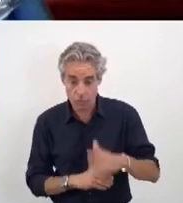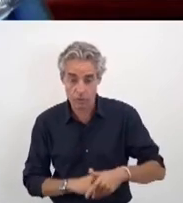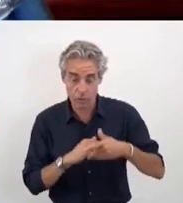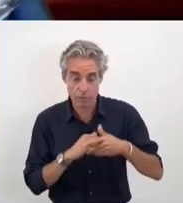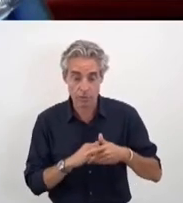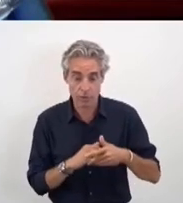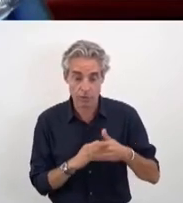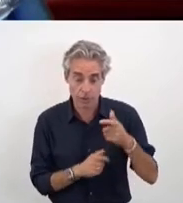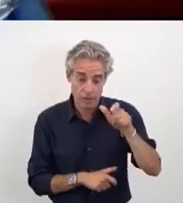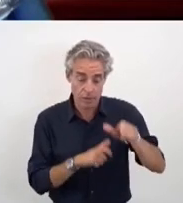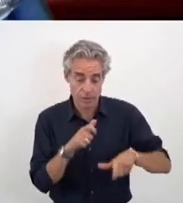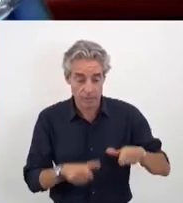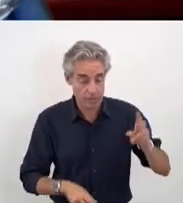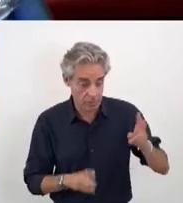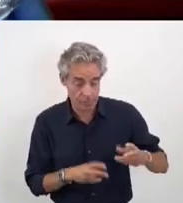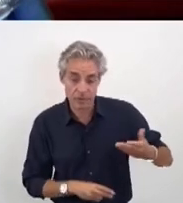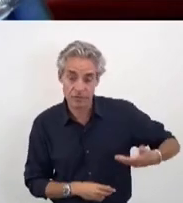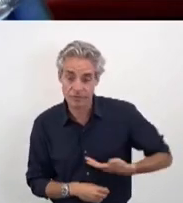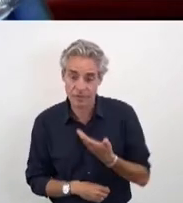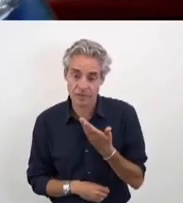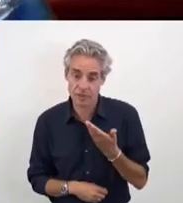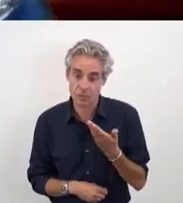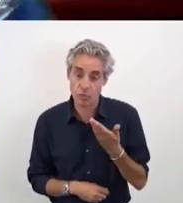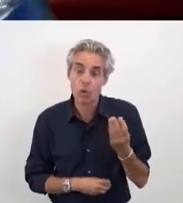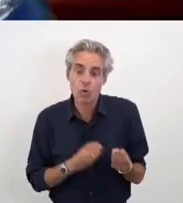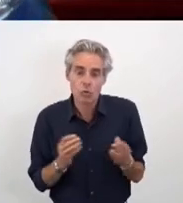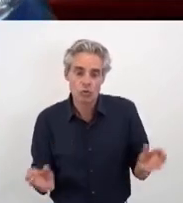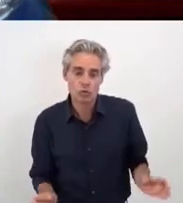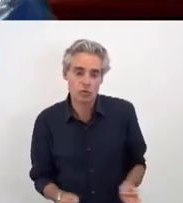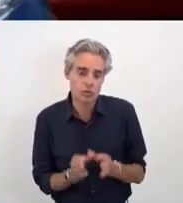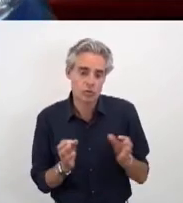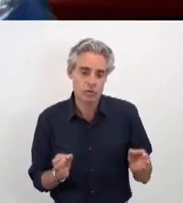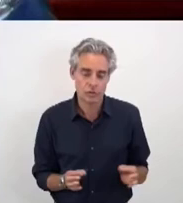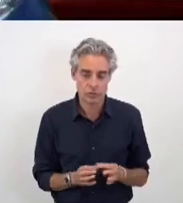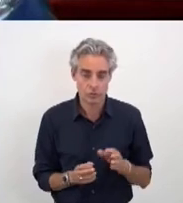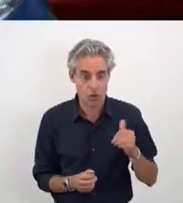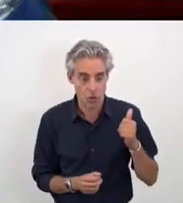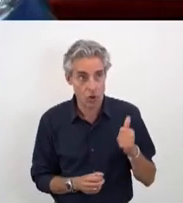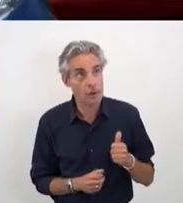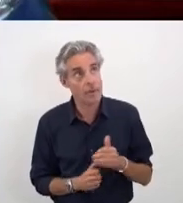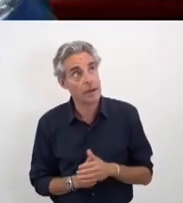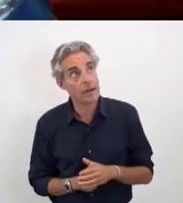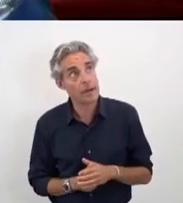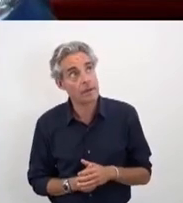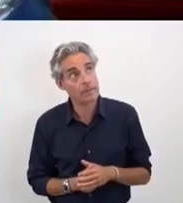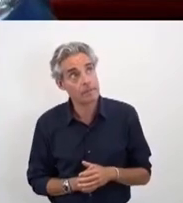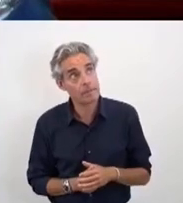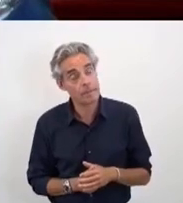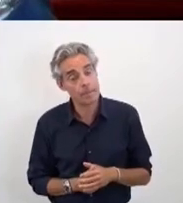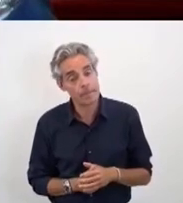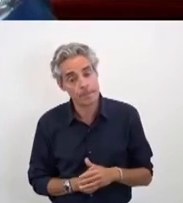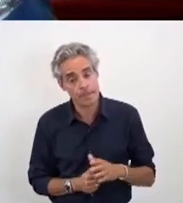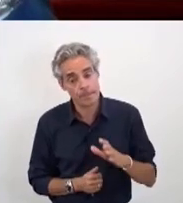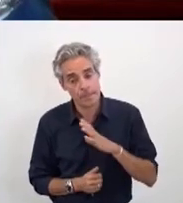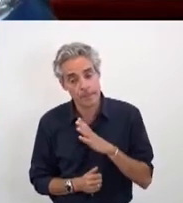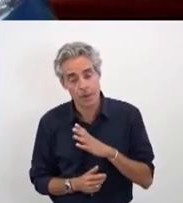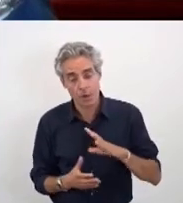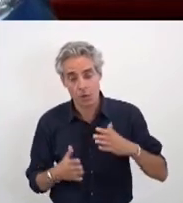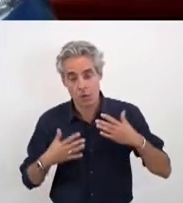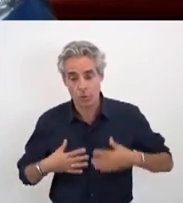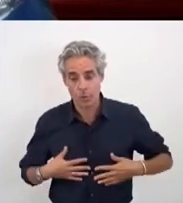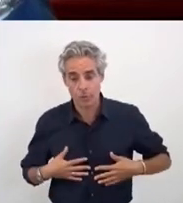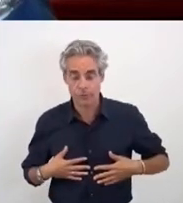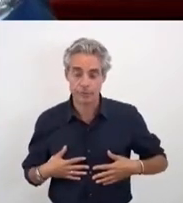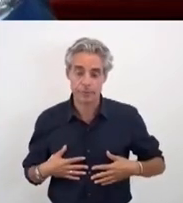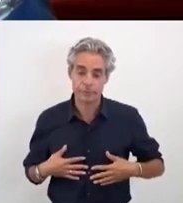de ceux qui peuvent être victimes ou qui, parfois, peuvent céder à des comportements